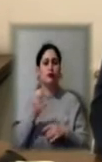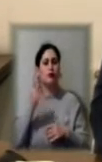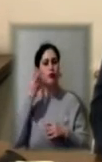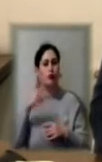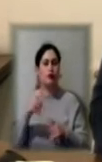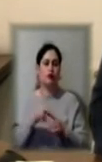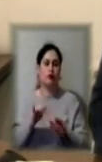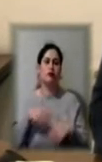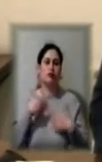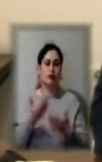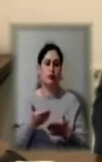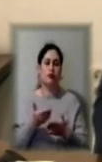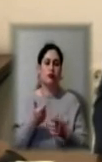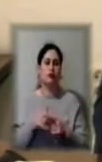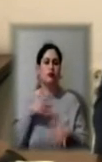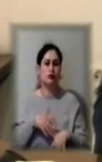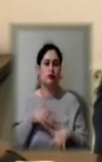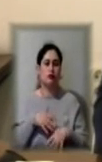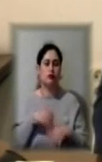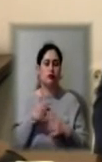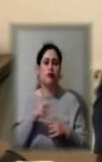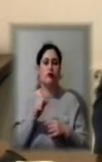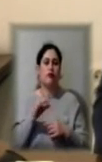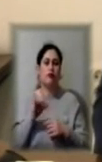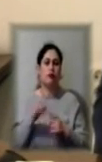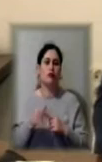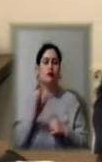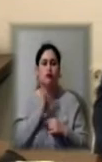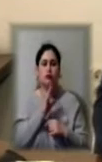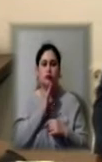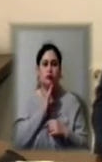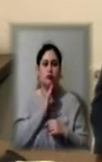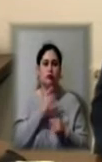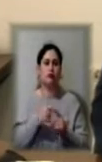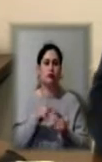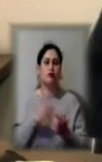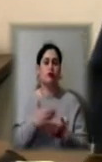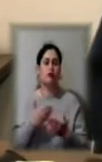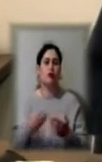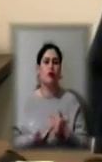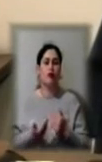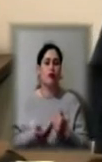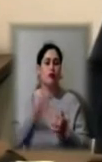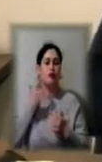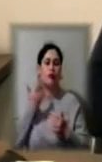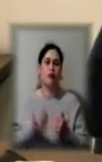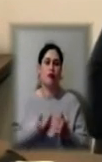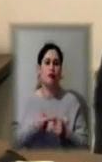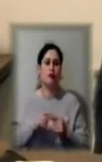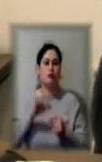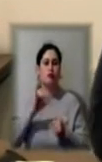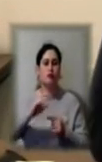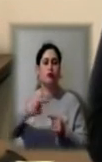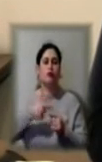грузинську автора, це жінка, це вистава-комедія, легка комедія. Ми таким чином вбиваємо кілька